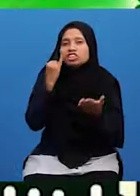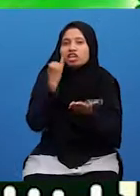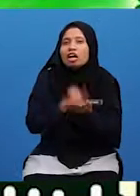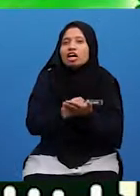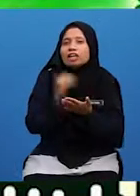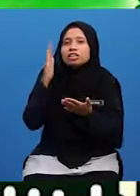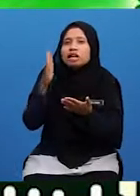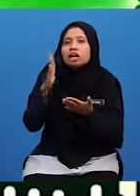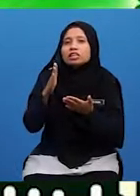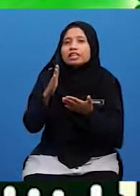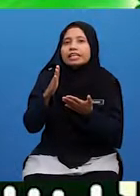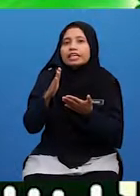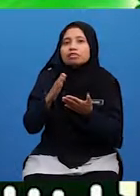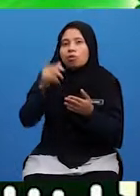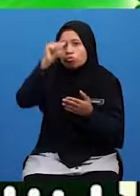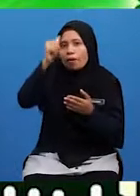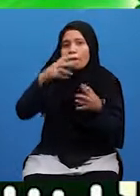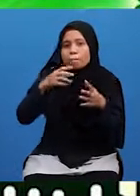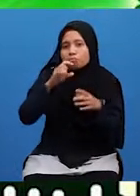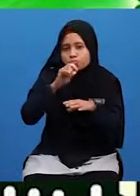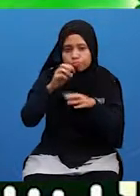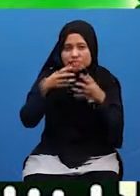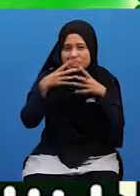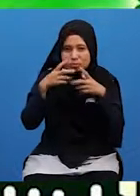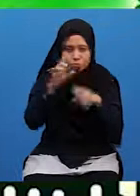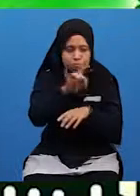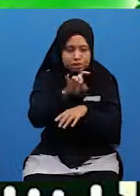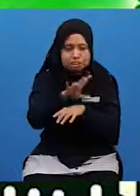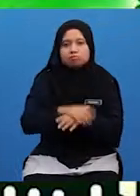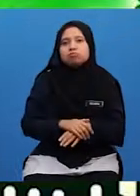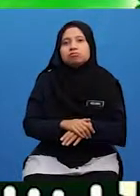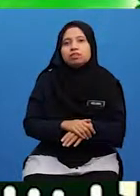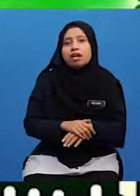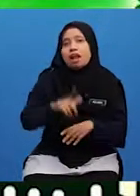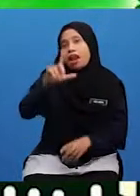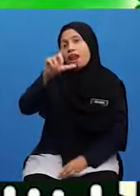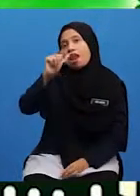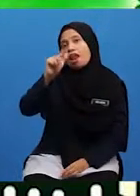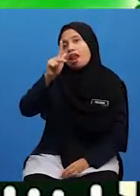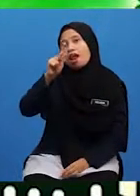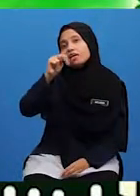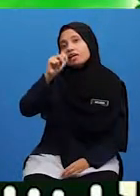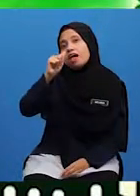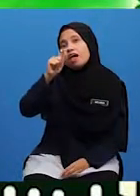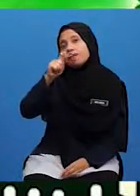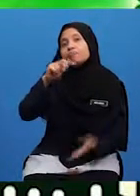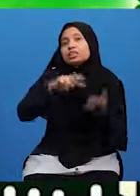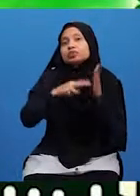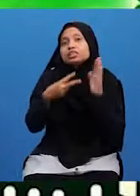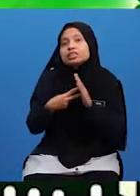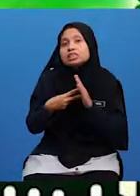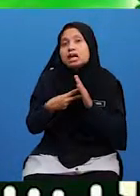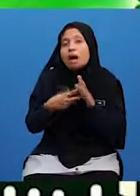Akan Dilanat Oleh Allah Murid-murid Tahukah Maksud Lanat Laknat